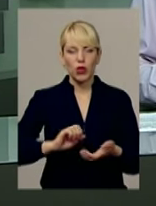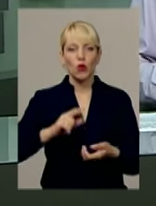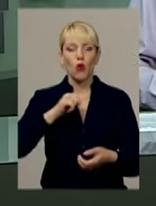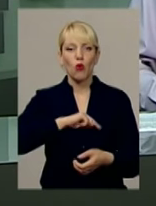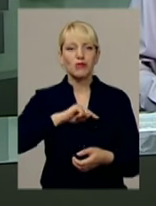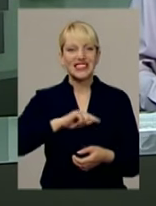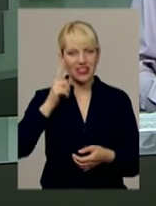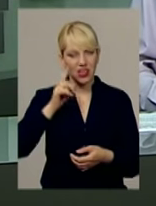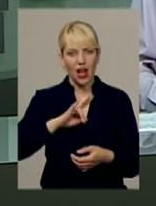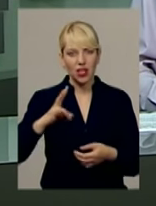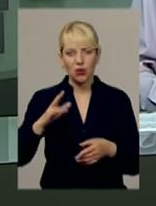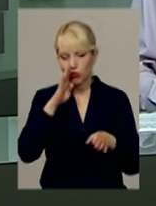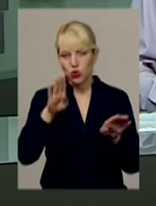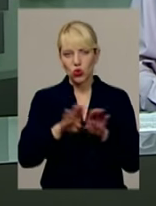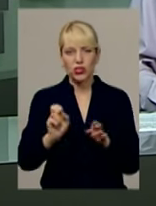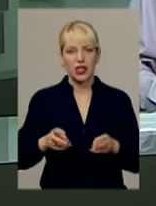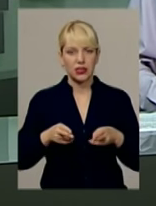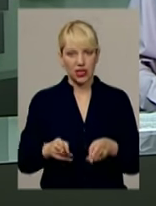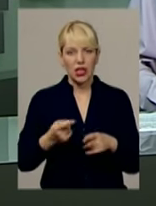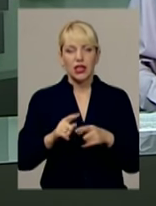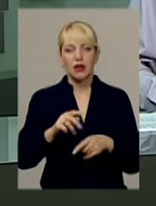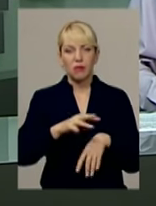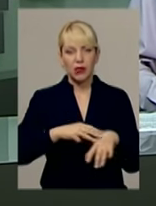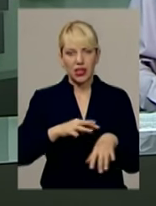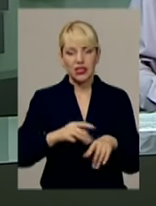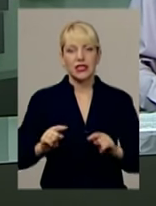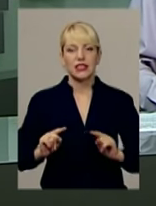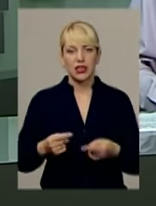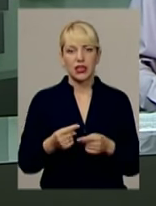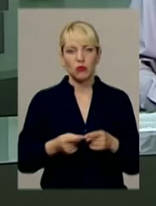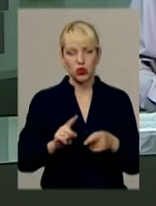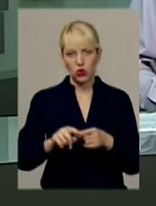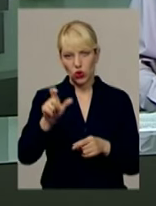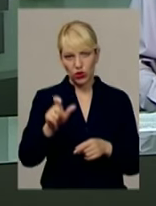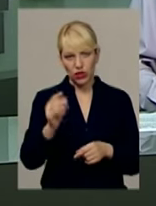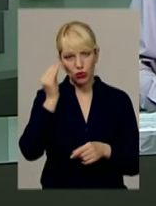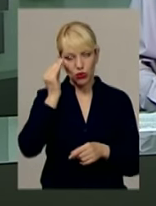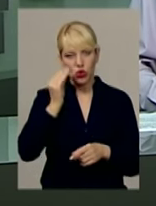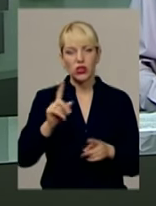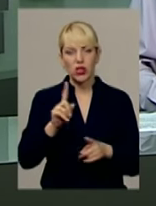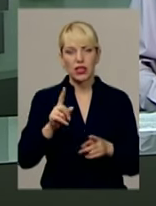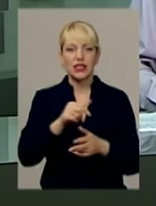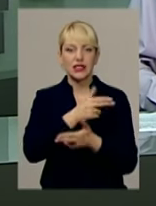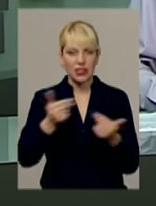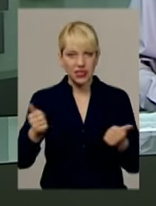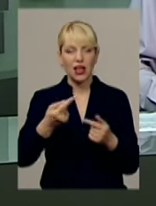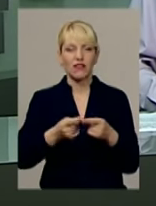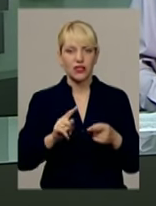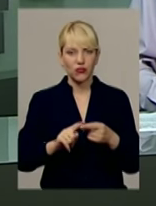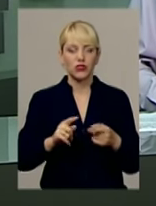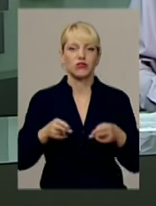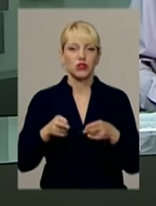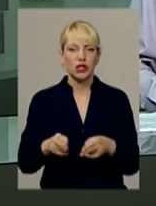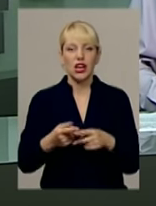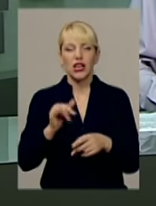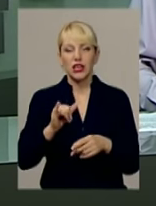схожий на описаного жінками злоумисника. Працівники міліції затримали підозрюваного, який одразу зізнався у скоєному, але причину